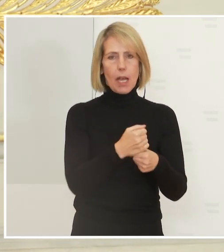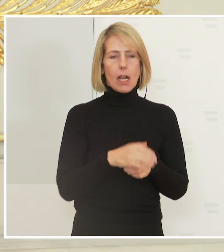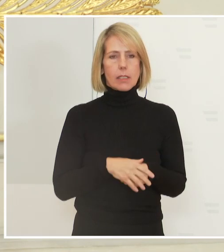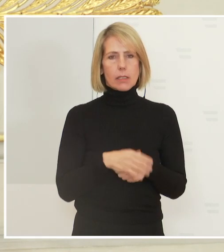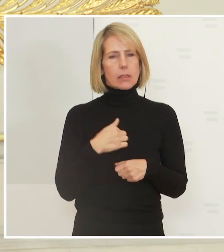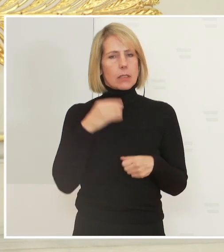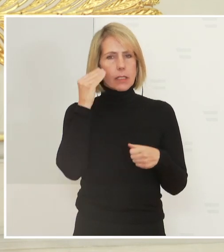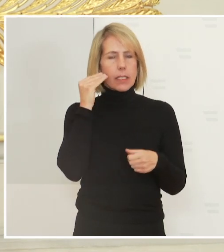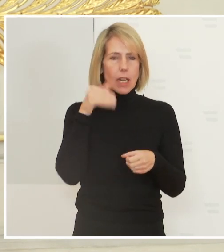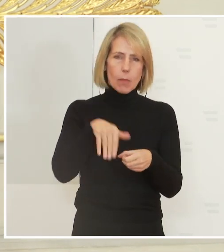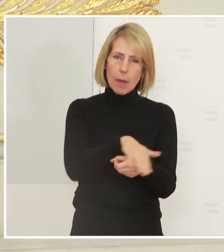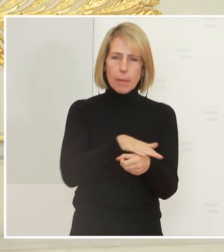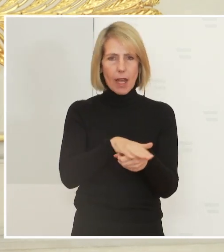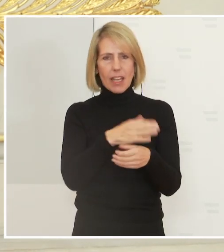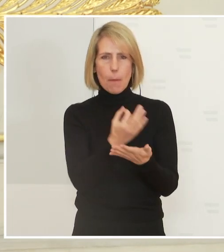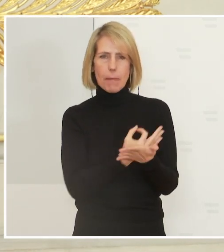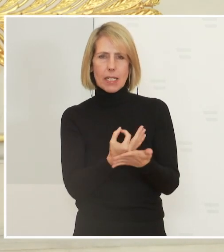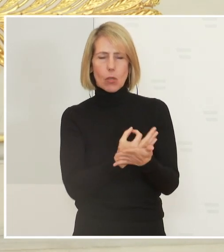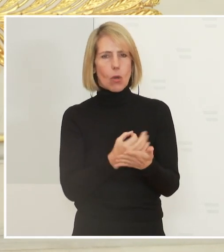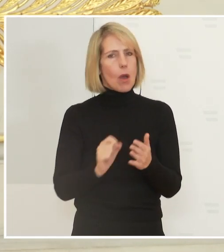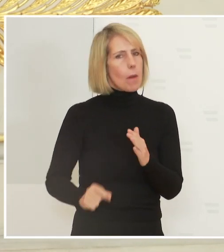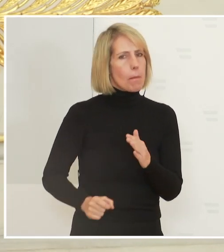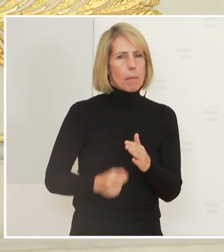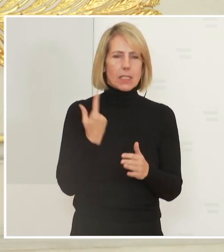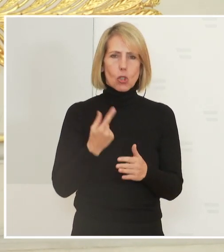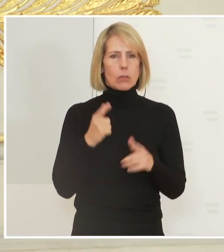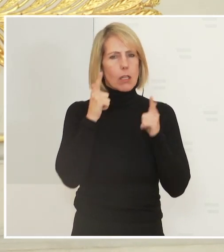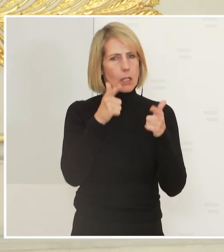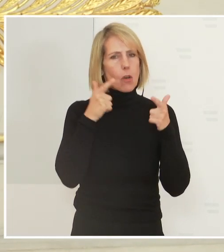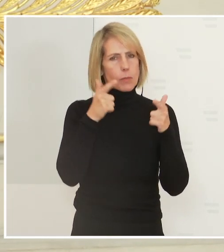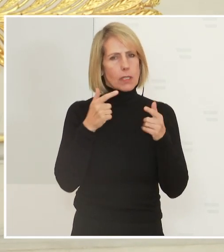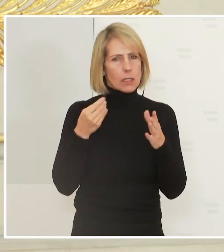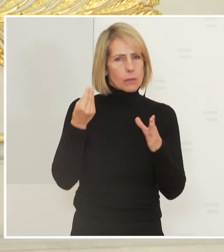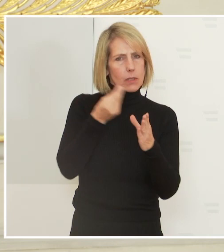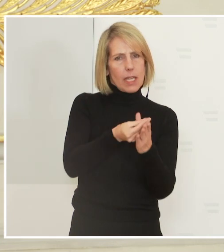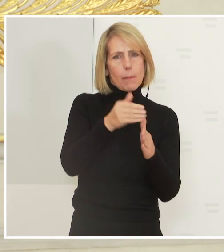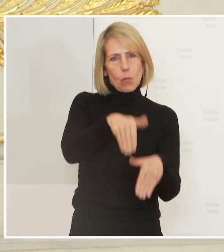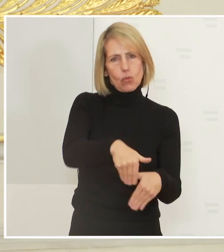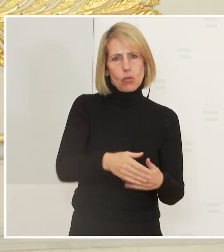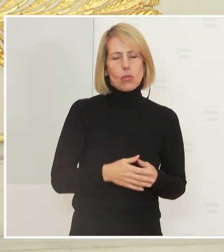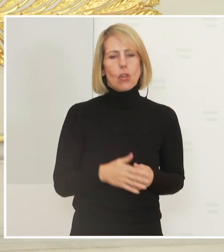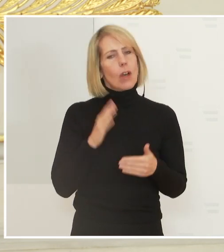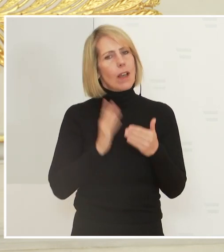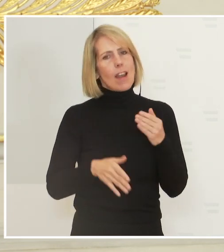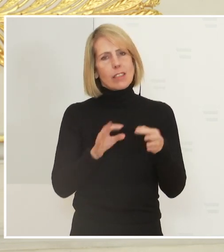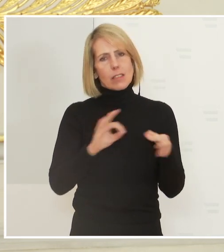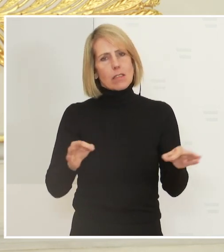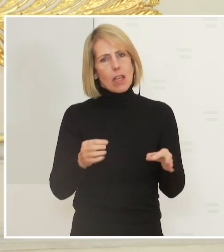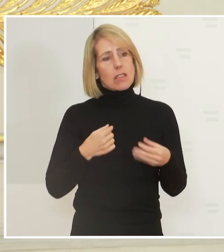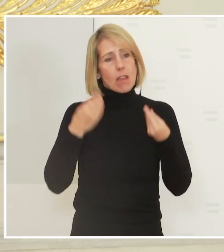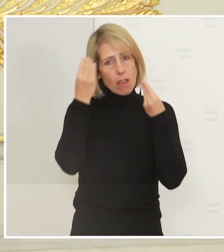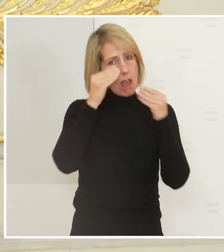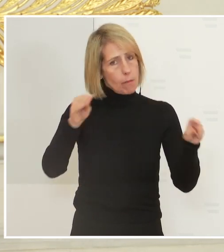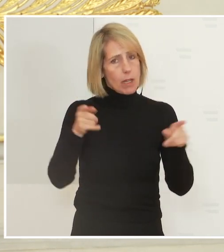Bereich der Bildung einer ist, der eine ganz besondere Aufmerksamkeit verdient. Der letzte Satz, ich appelliere genauso wie mein